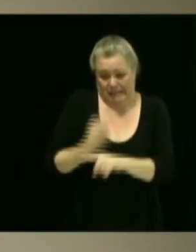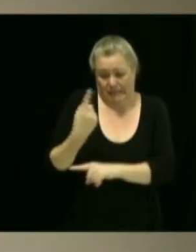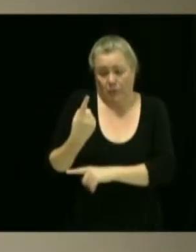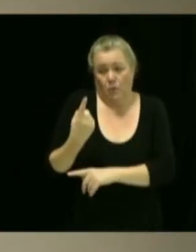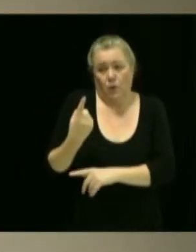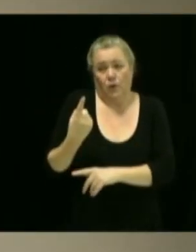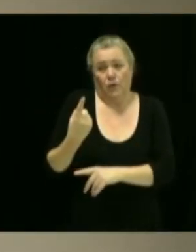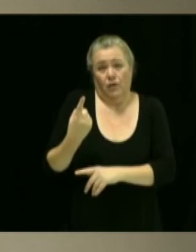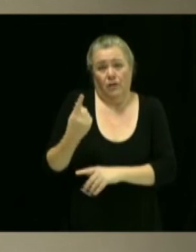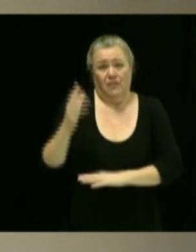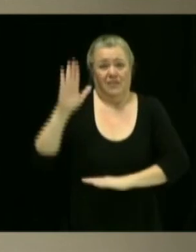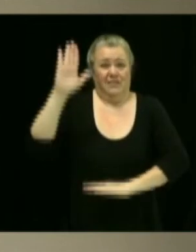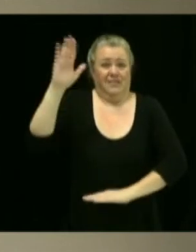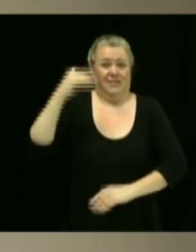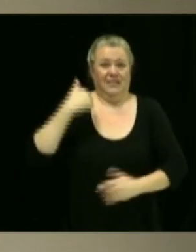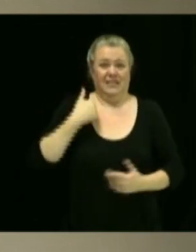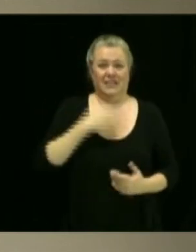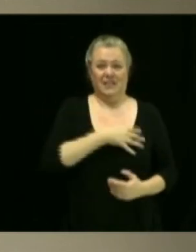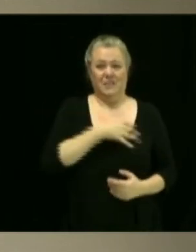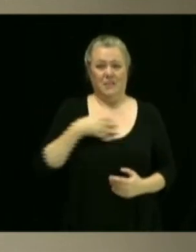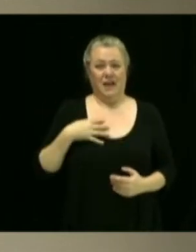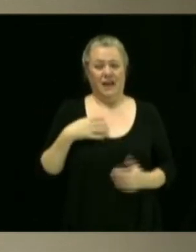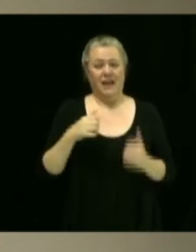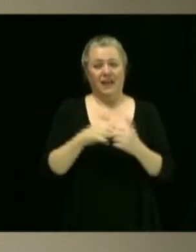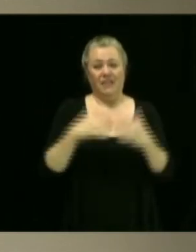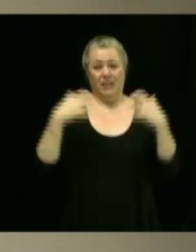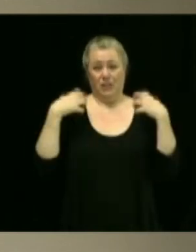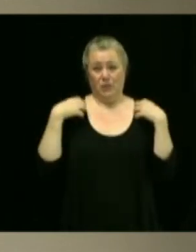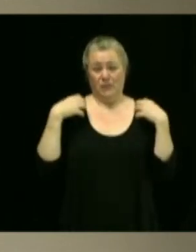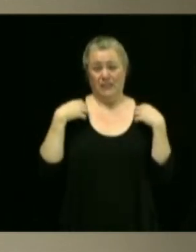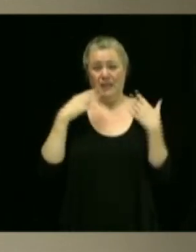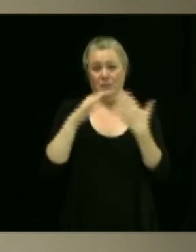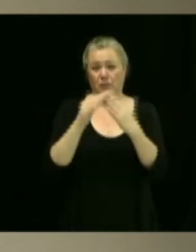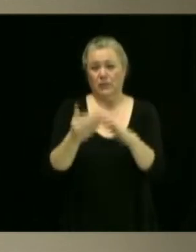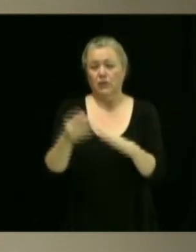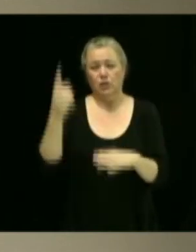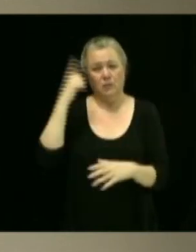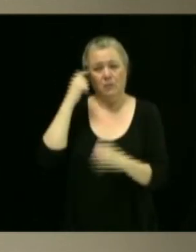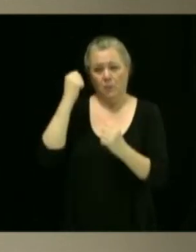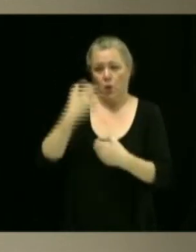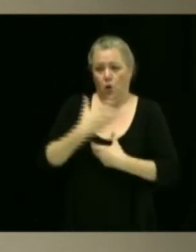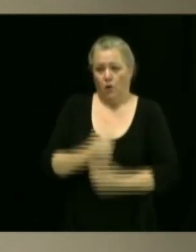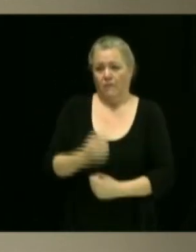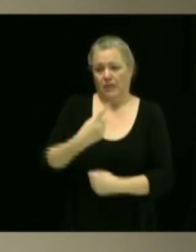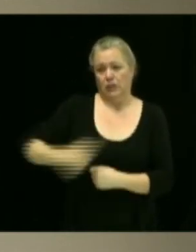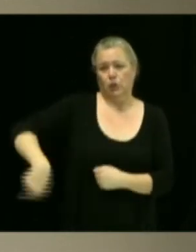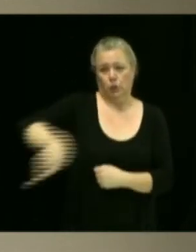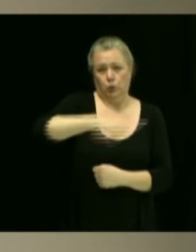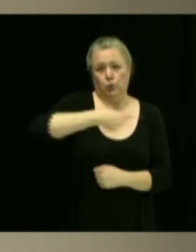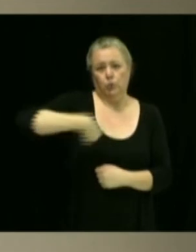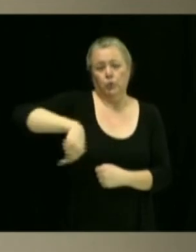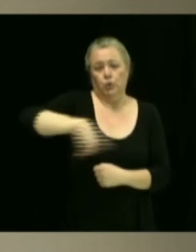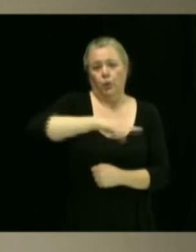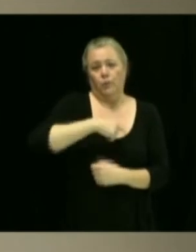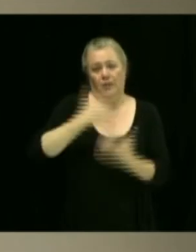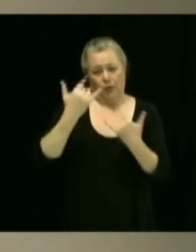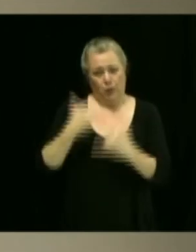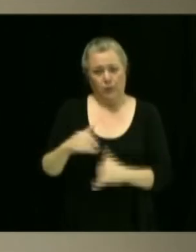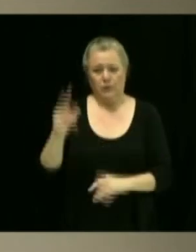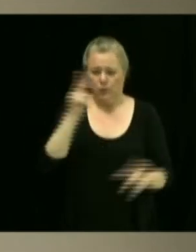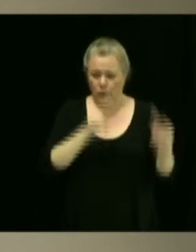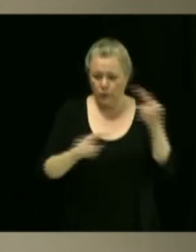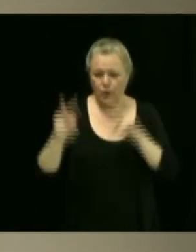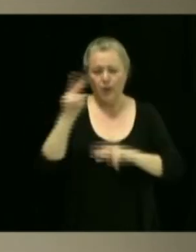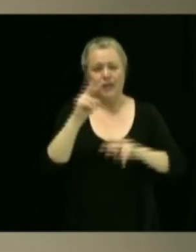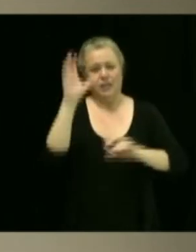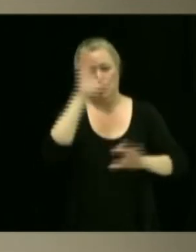mon conseil municipal. Donc, je pense que tu peux avoir confiance en nous. Puis, on va continuer de regarder ensemble quelles solutions